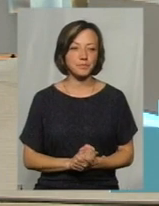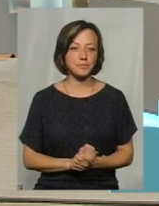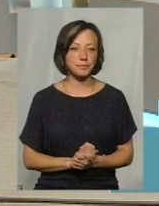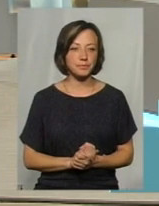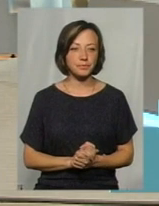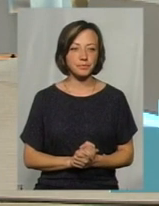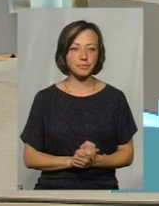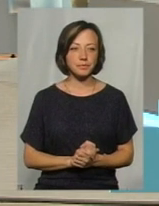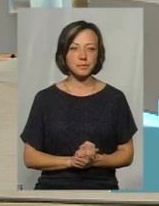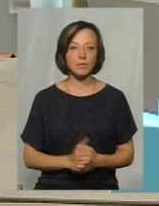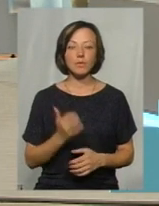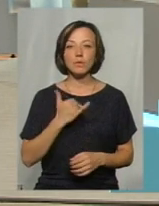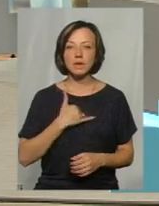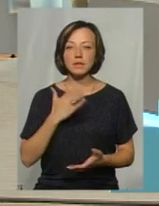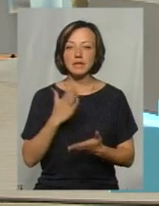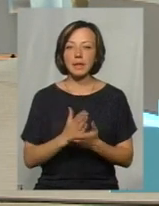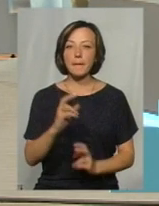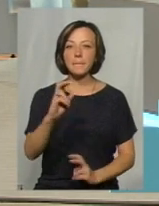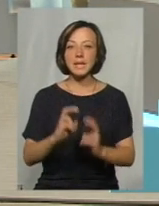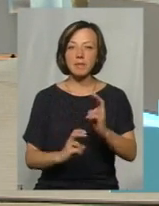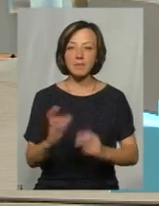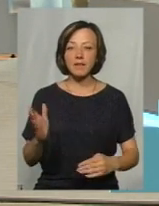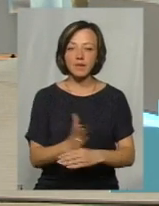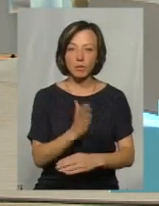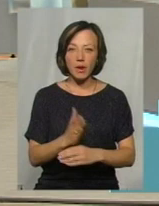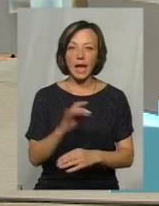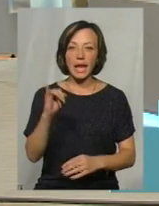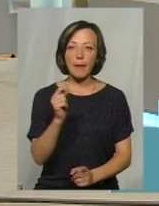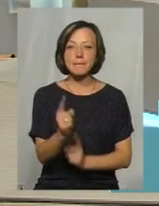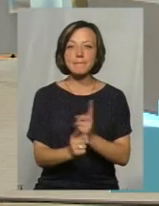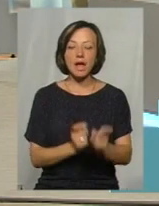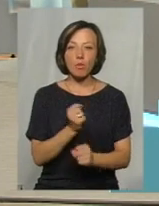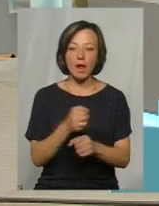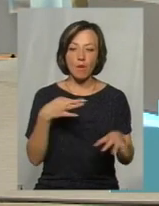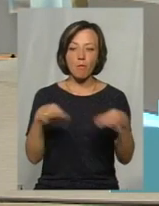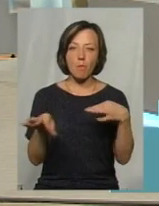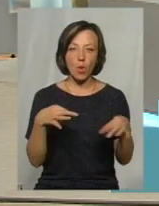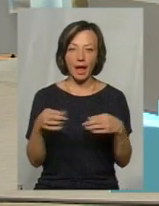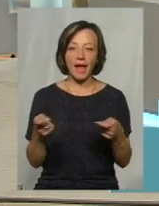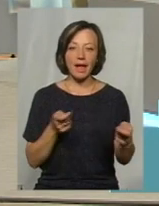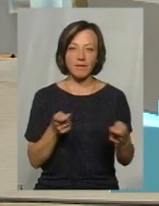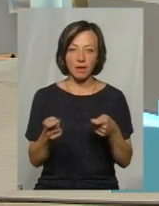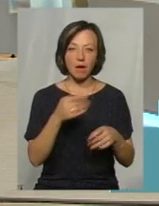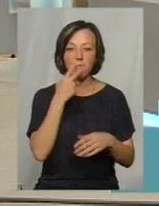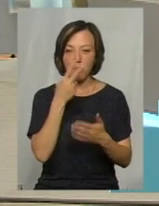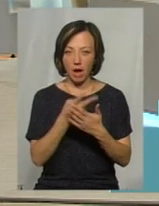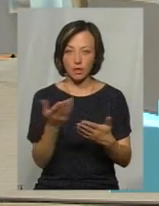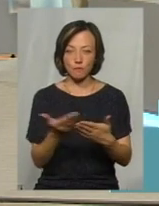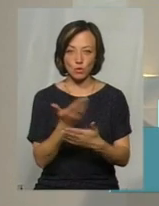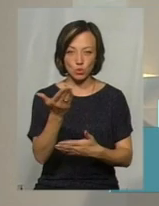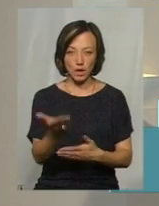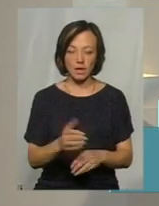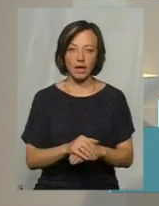У нас очне є підприємства, які виробляють і переробляють поліетилен. Керівника одного із них ми бачили у сюжеті.